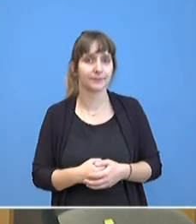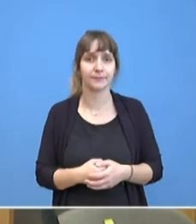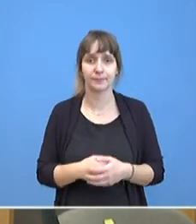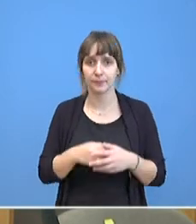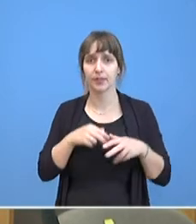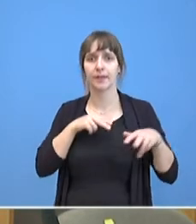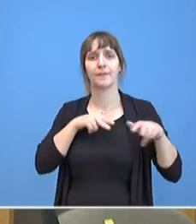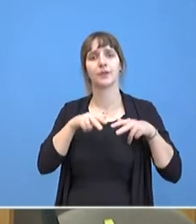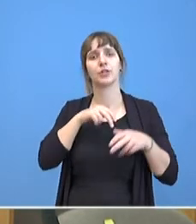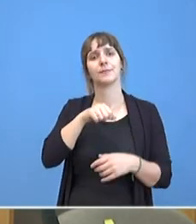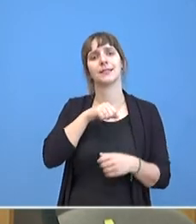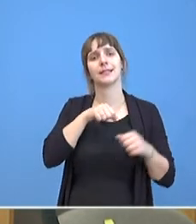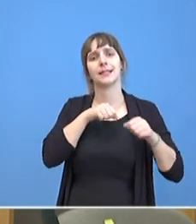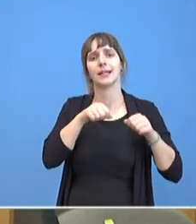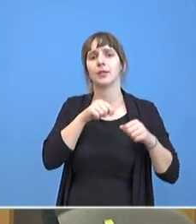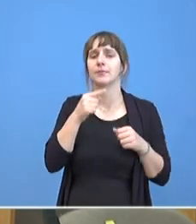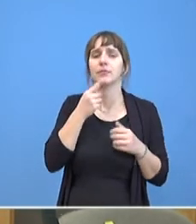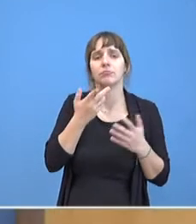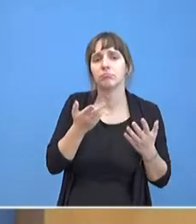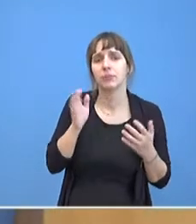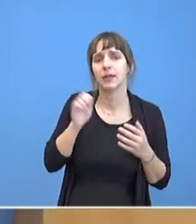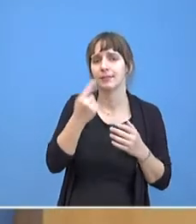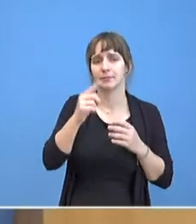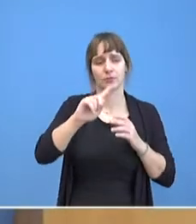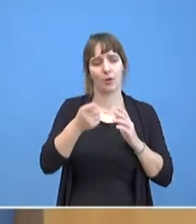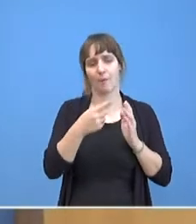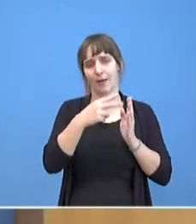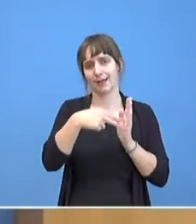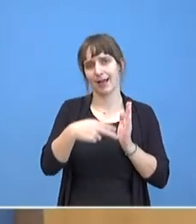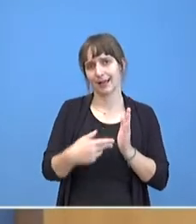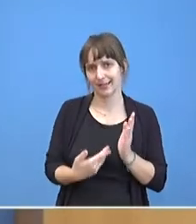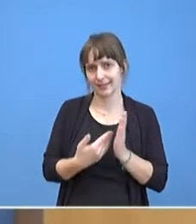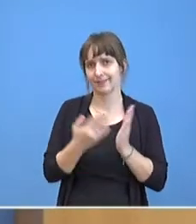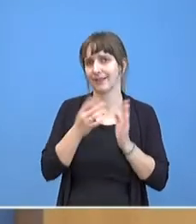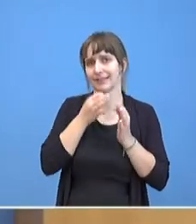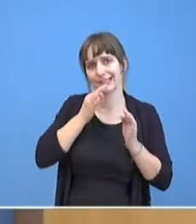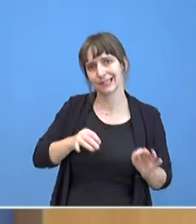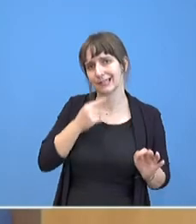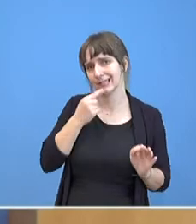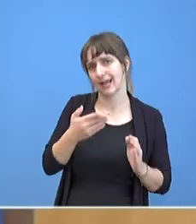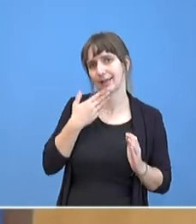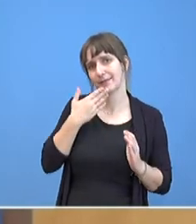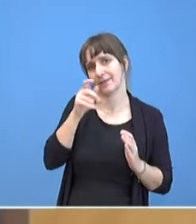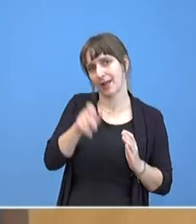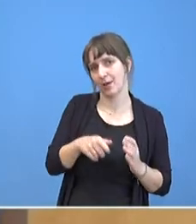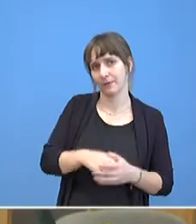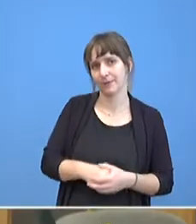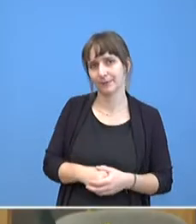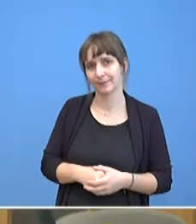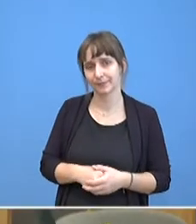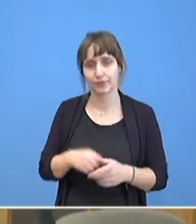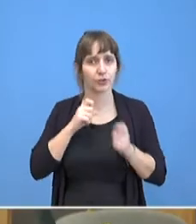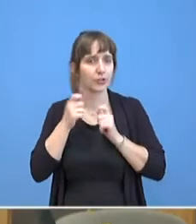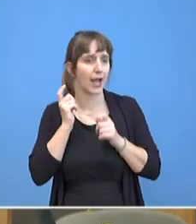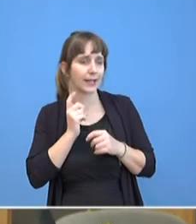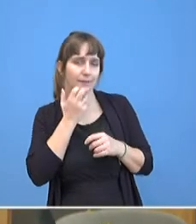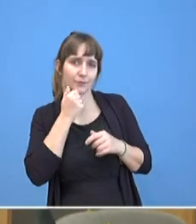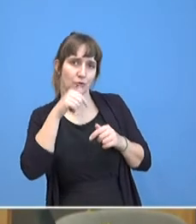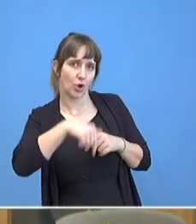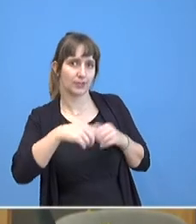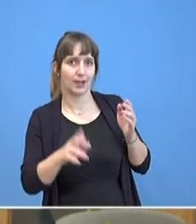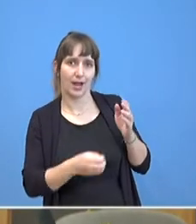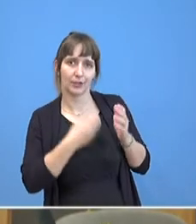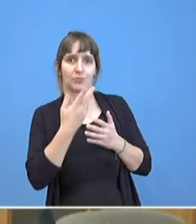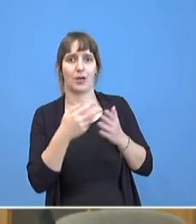Sie können das ja gerne nochmal nachlesen, was er da genau gesagt hat. Das würde ich Ihnen empfehlen. Eigentlich wollte ich eine Stellungnahme von Ihnen heute aktuell